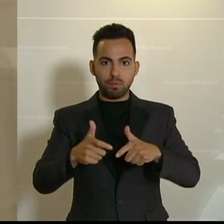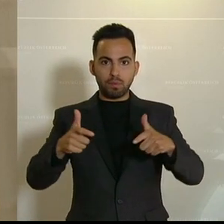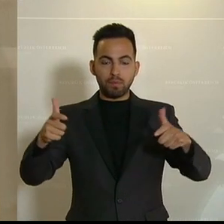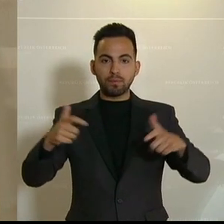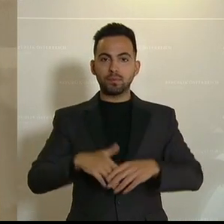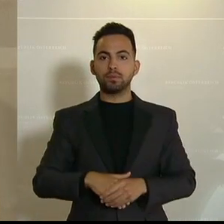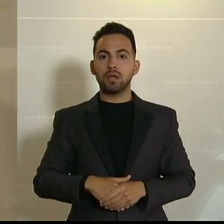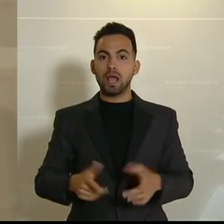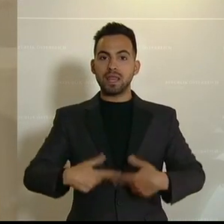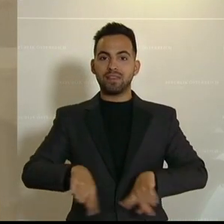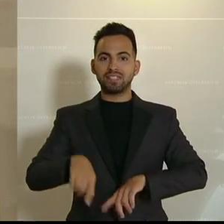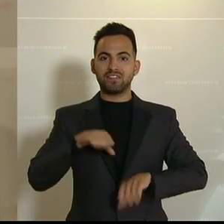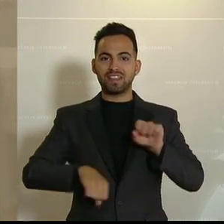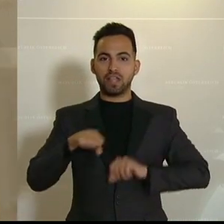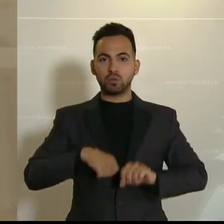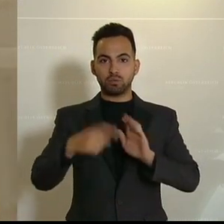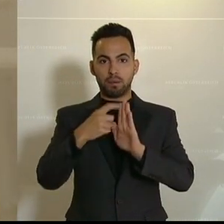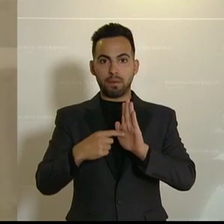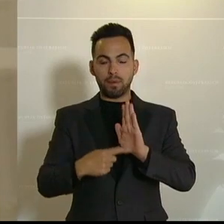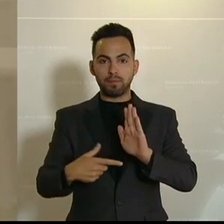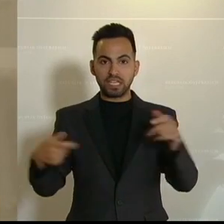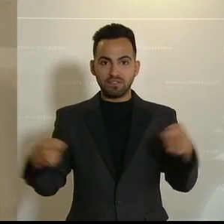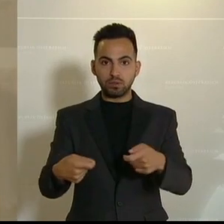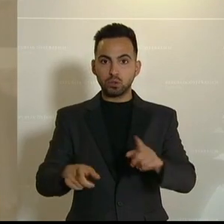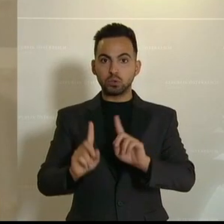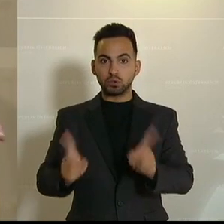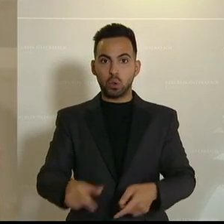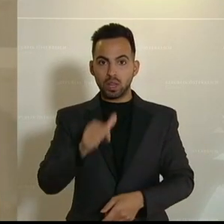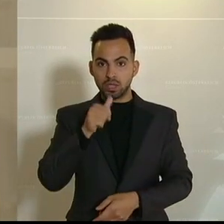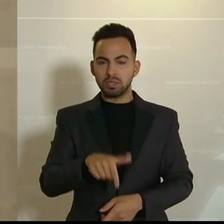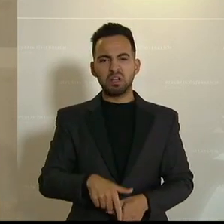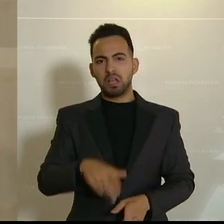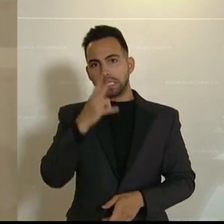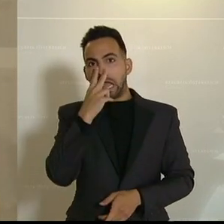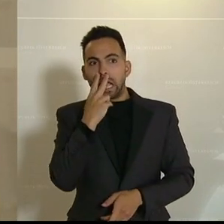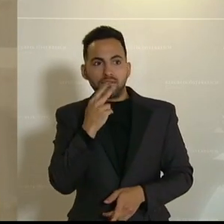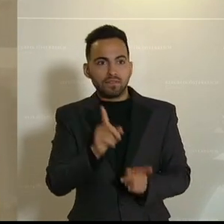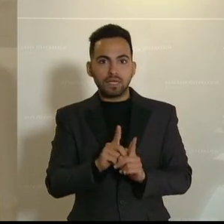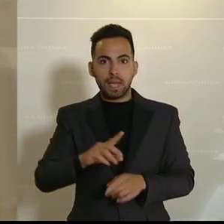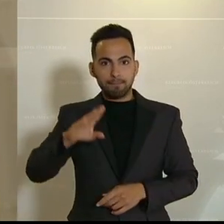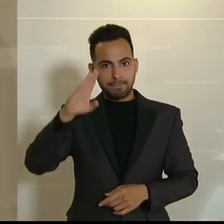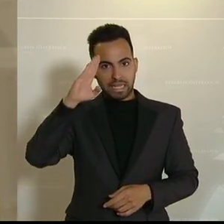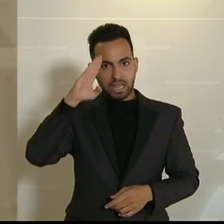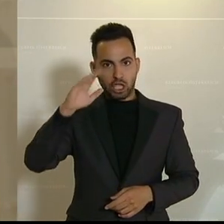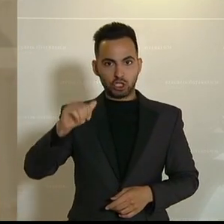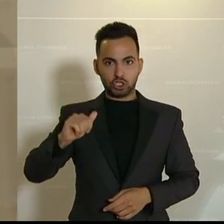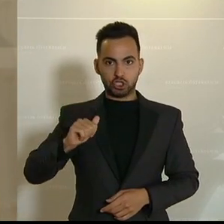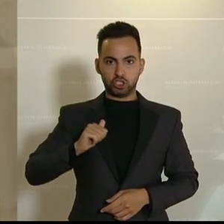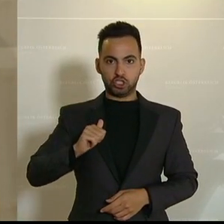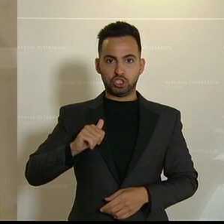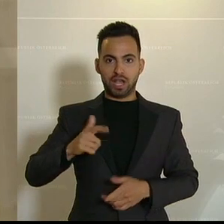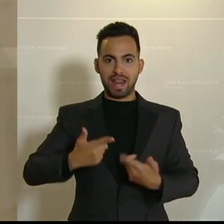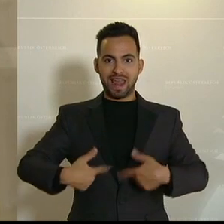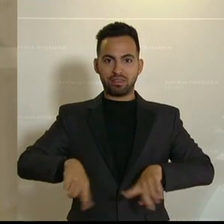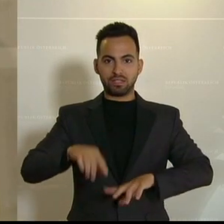militärischen Landesverteidigung. Und es ist naiv, Sie wollen keine militärische Landesverteidigung. Wenn